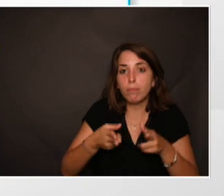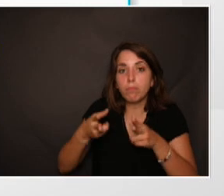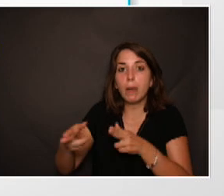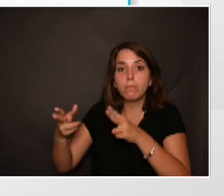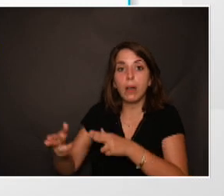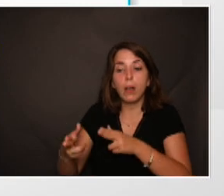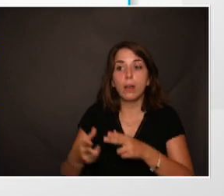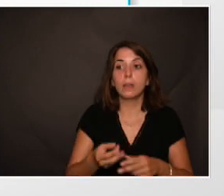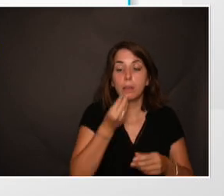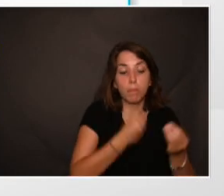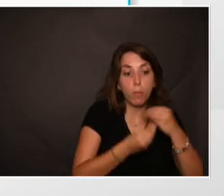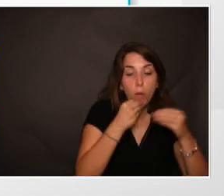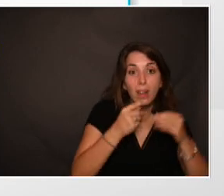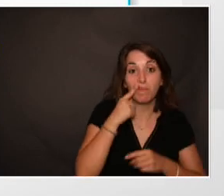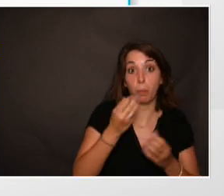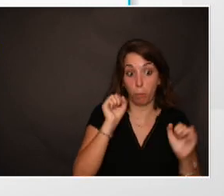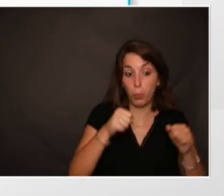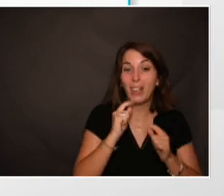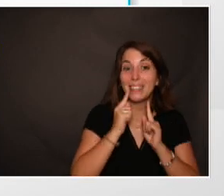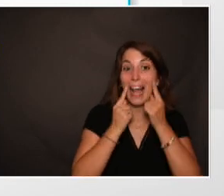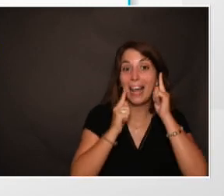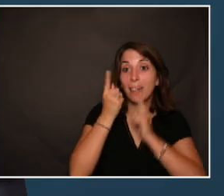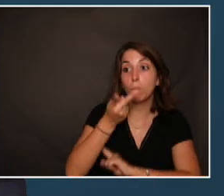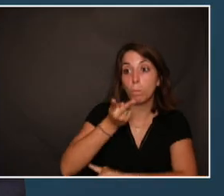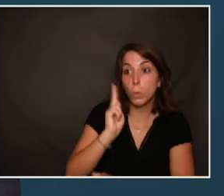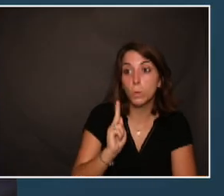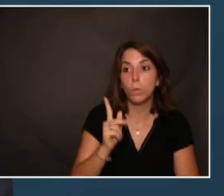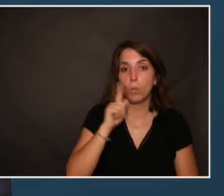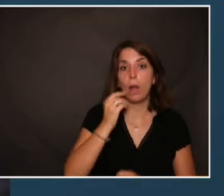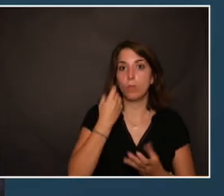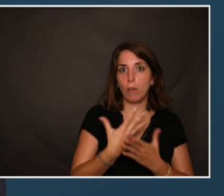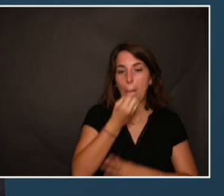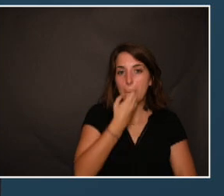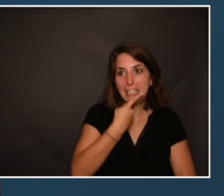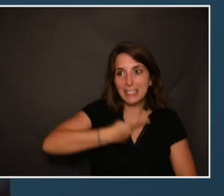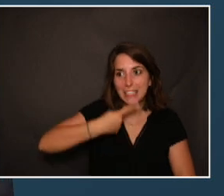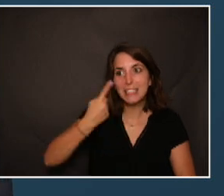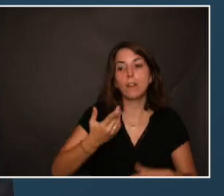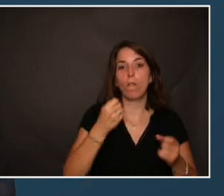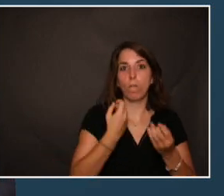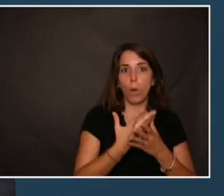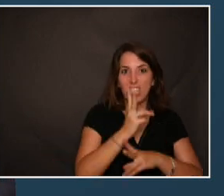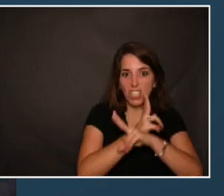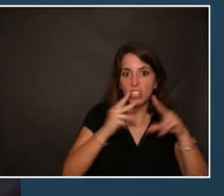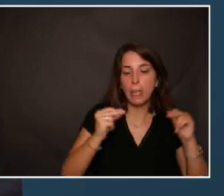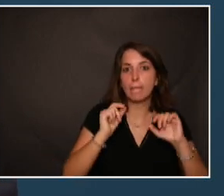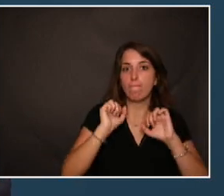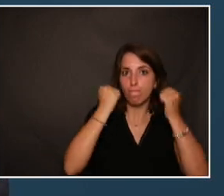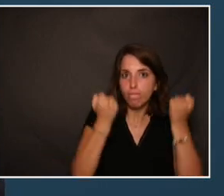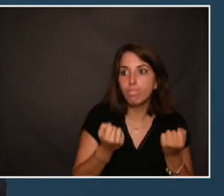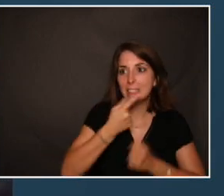grignotage et le risque de cari. D'où l'idée d'avoir un protocole d'hygiène renforcé et avoir un lavage